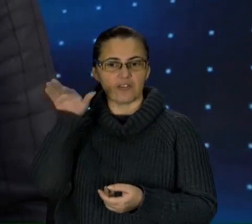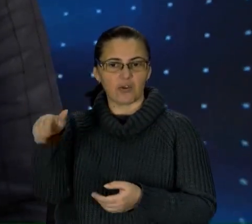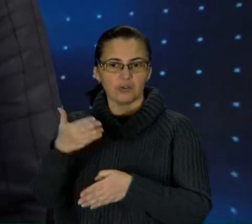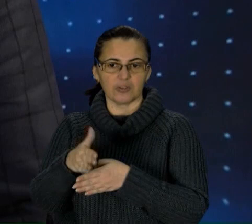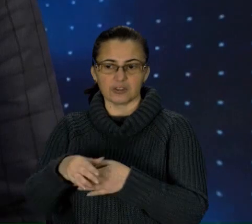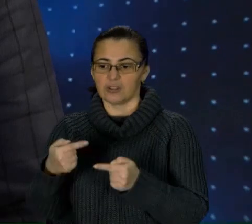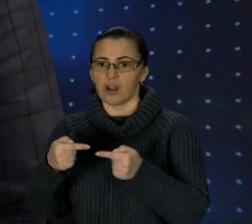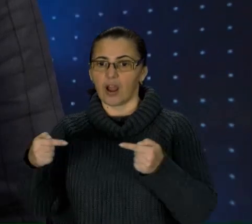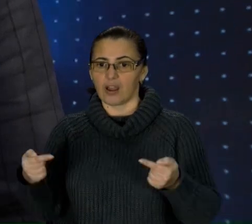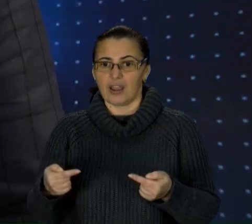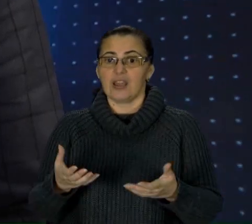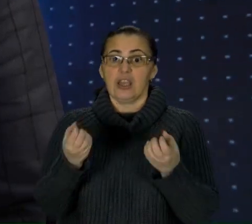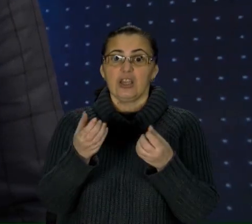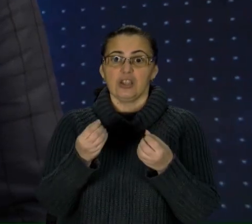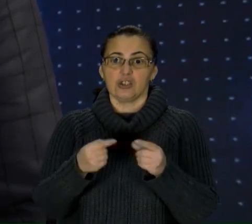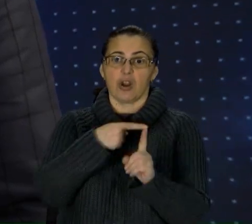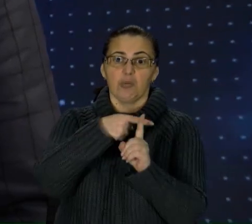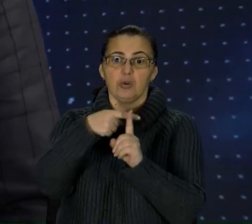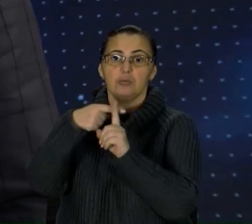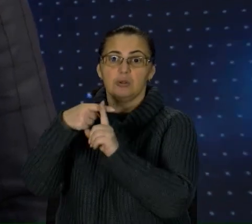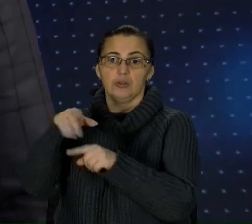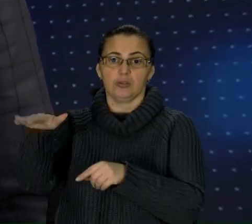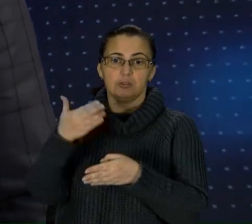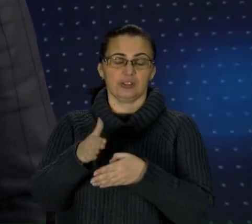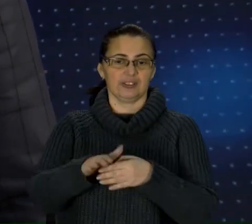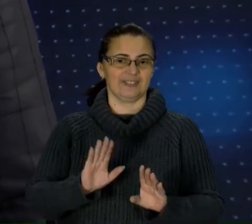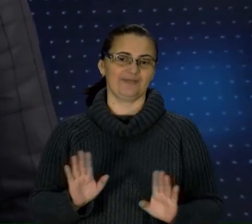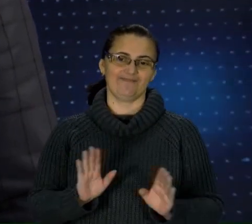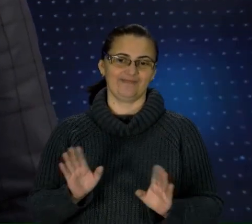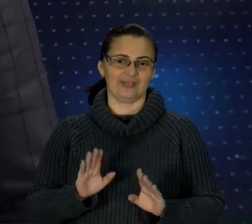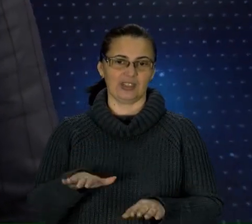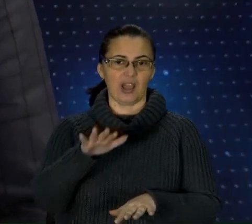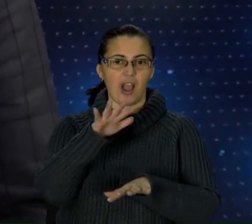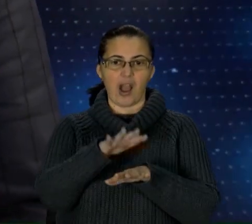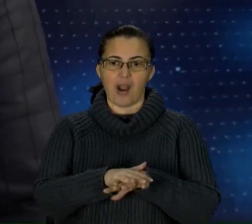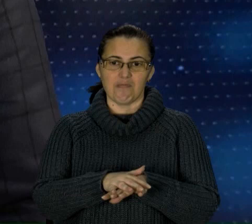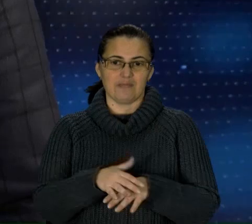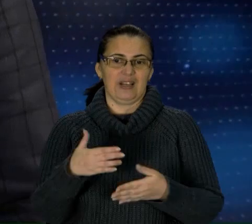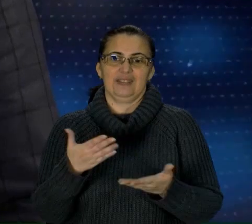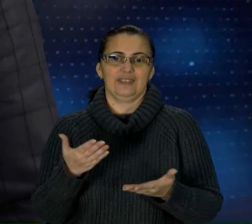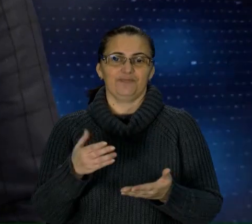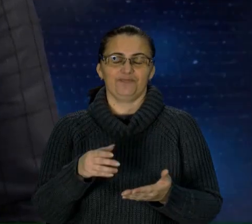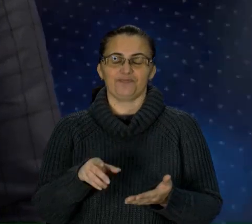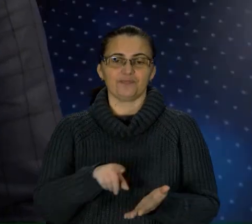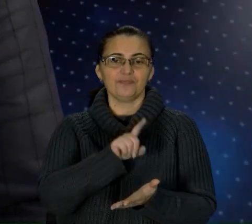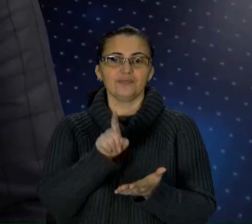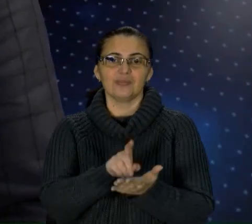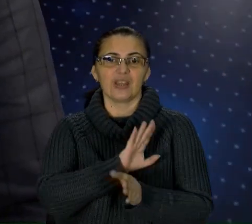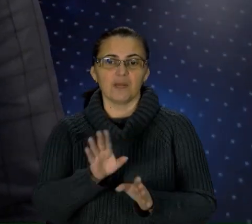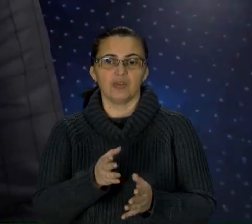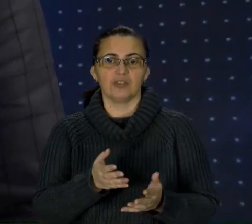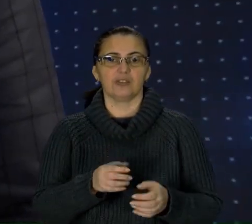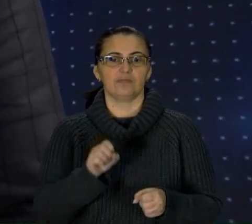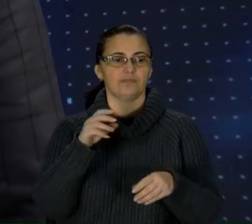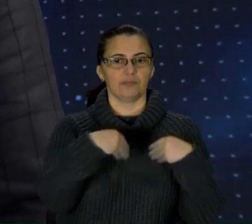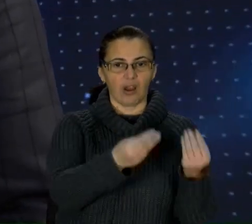кредитів брати. Банку не стоїть. Задача – видати любою ціною, а потім забирати майно. Тобто, так як я вам казав, наше завдання – повернути свої